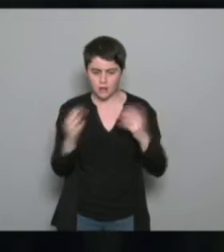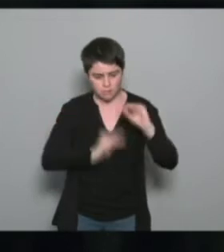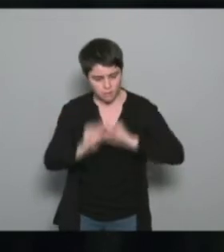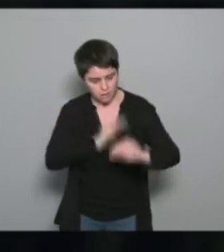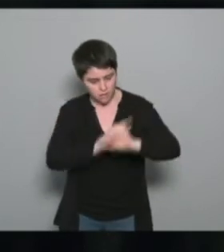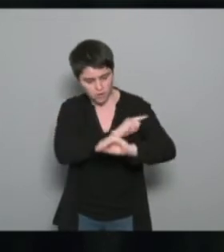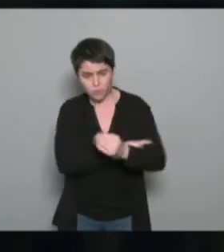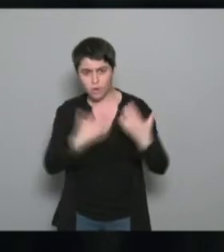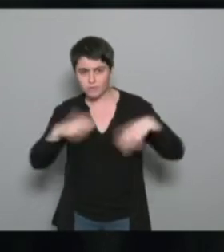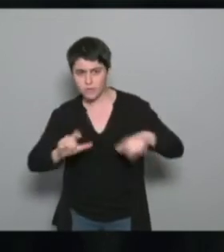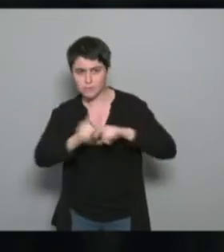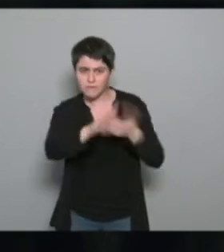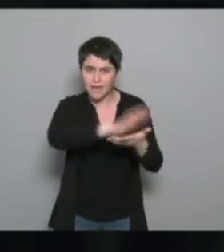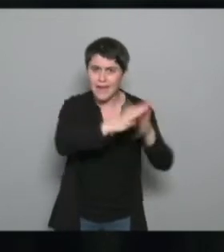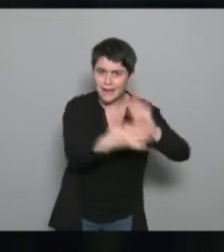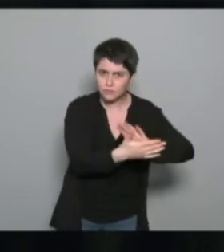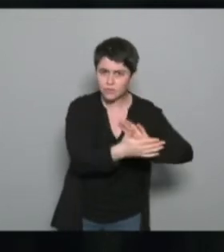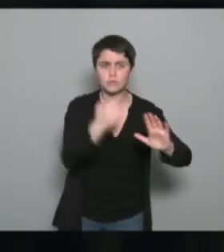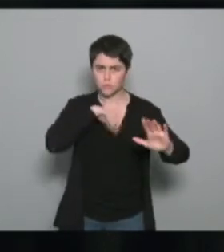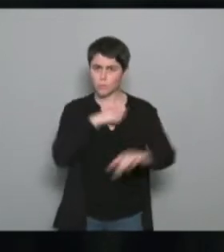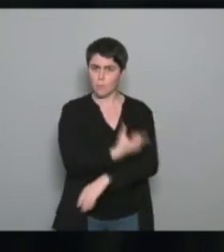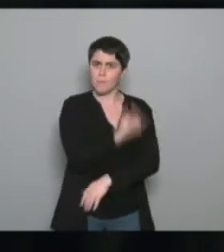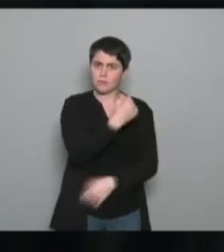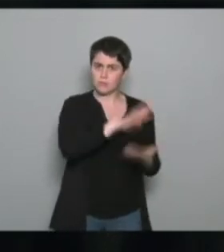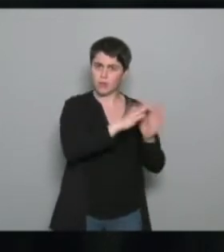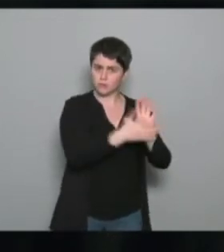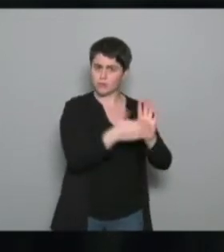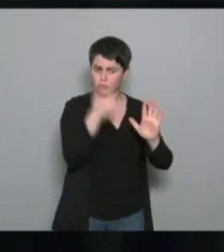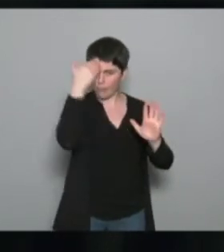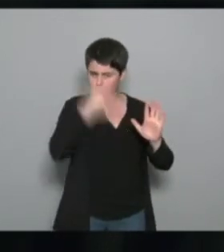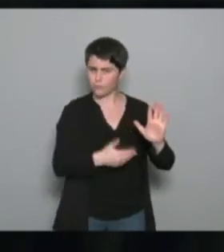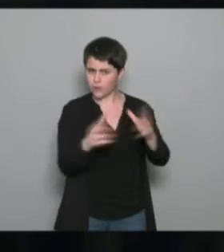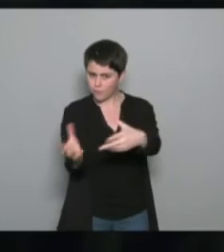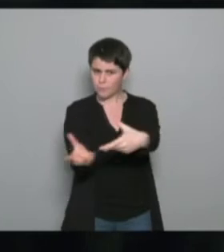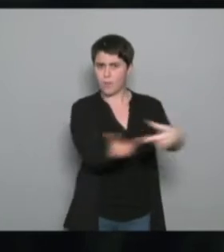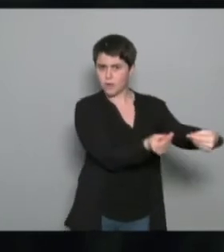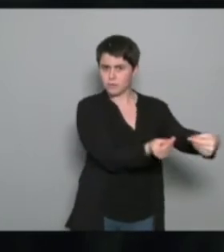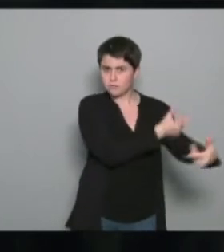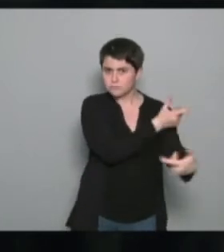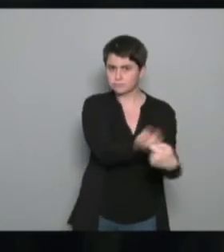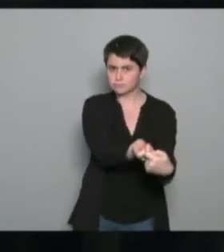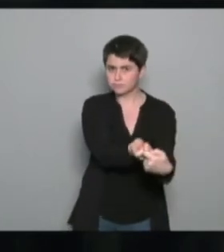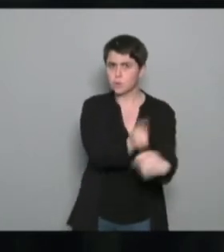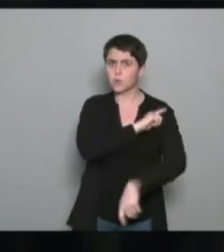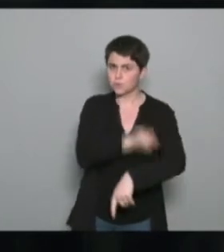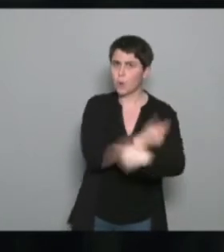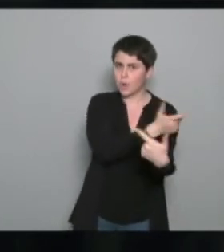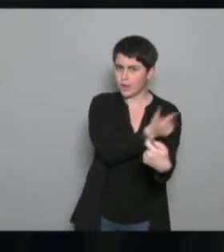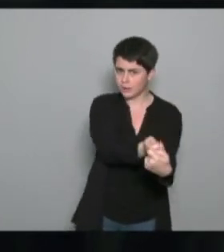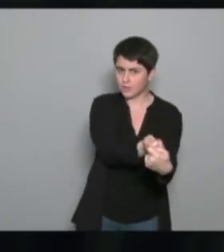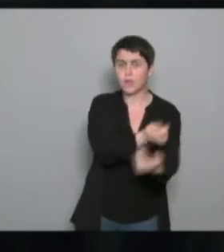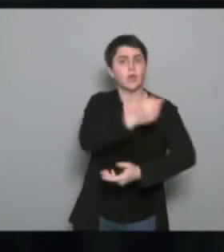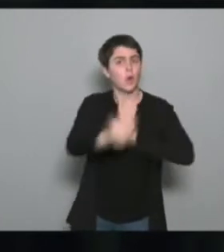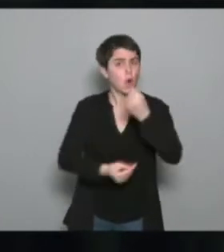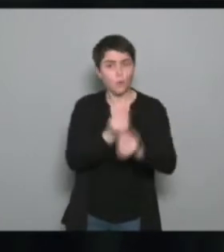partenaire, où on sait que les bénéficiaires vont être accueillis dans de bonnes conditions, de sport adapté, ou bien on a aussi des